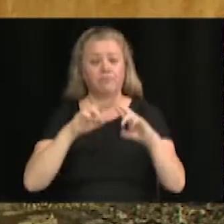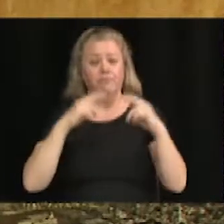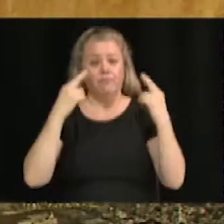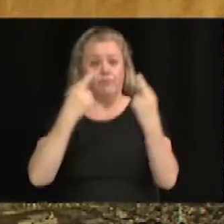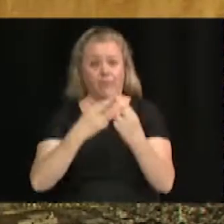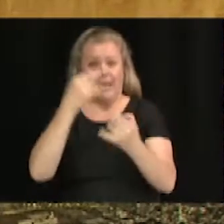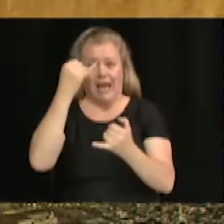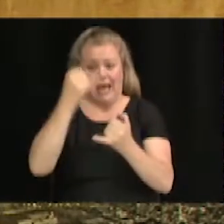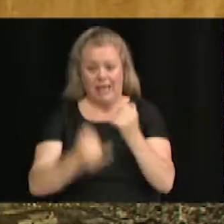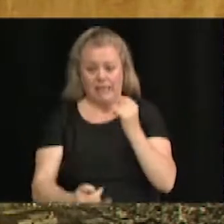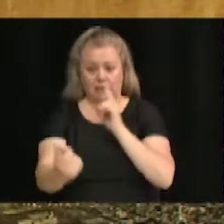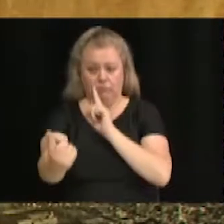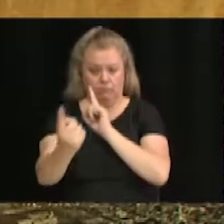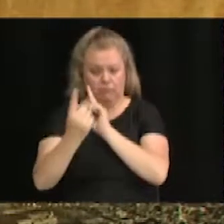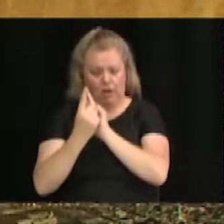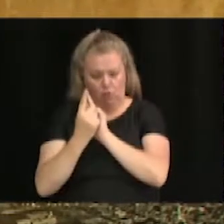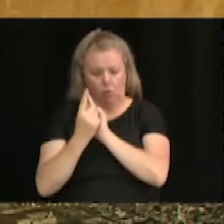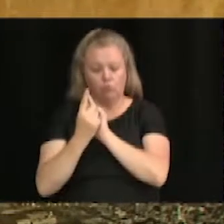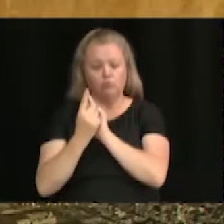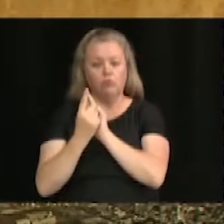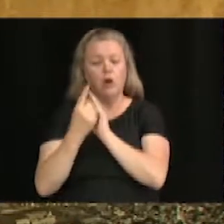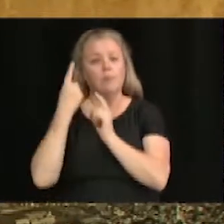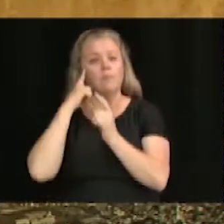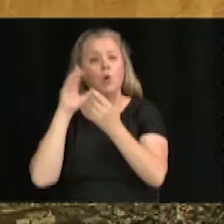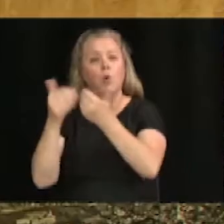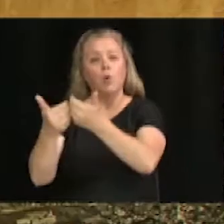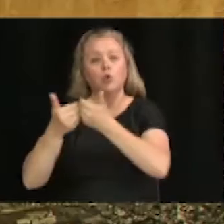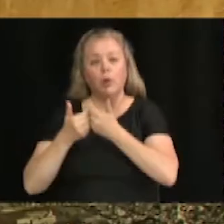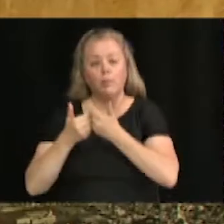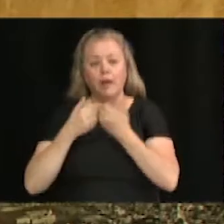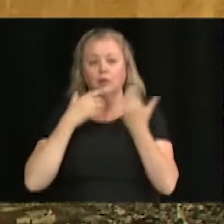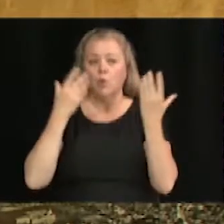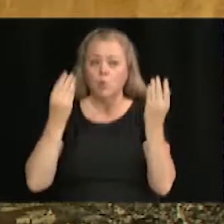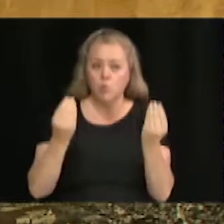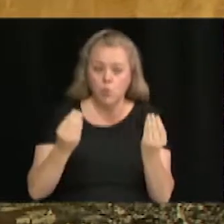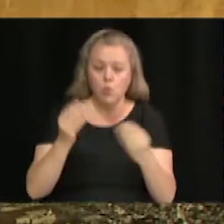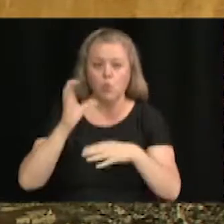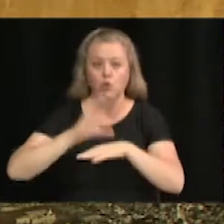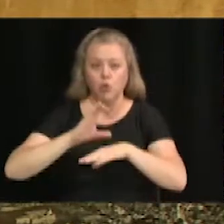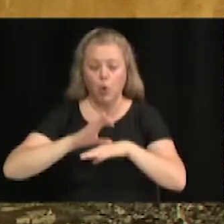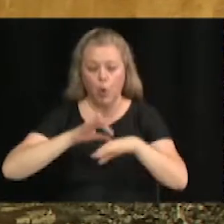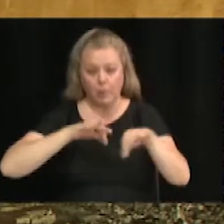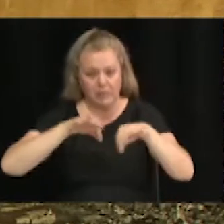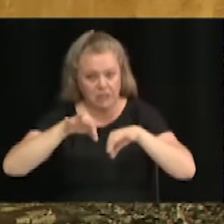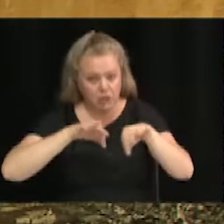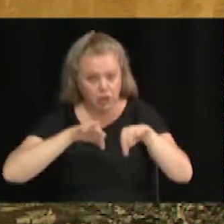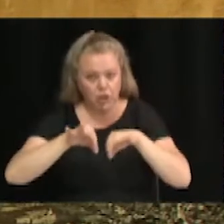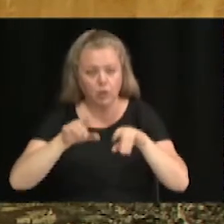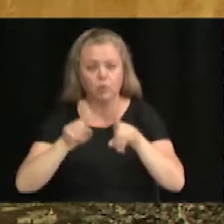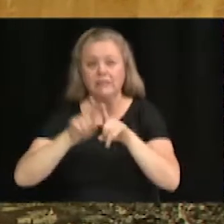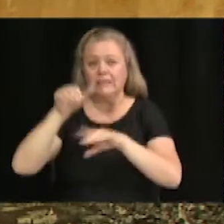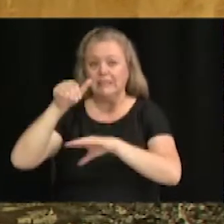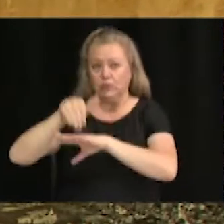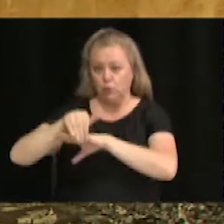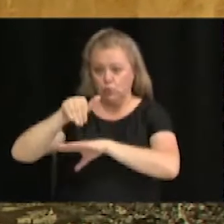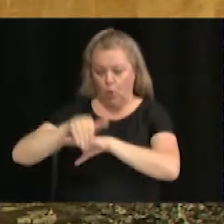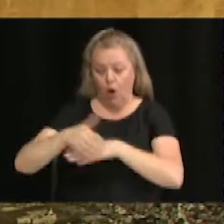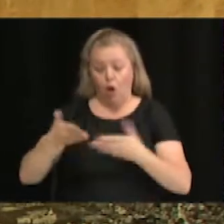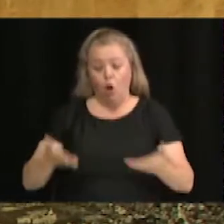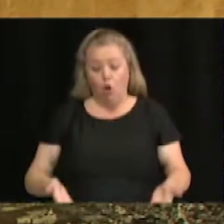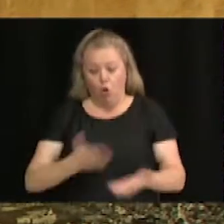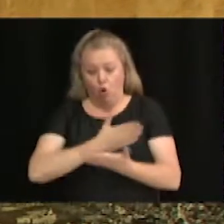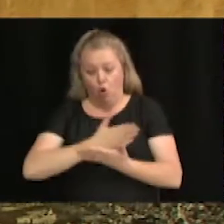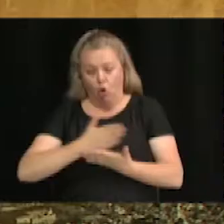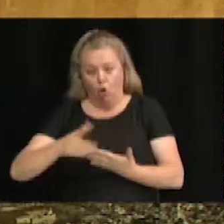l'Assemblée quand c'était fini pour me demander c'était où le club d'échecs, puis quel soir. On a arrêté pour la période estivale, bien